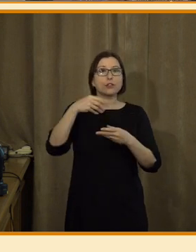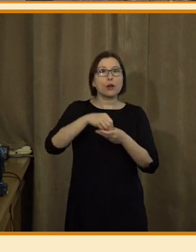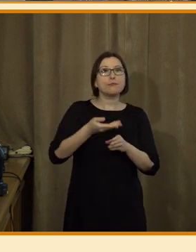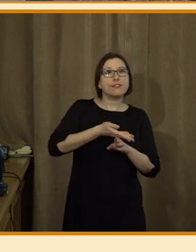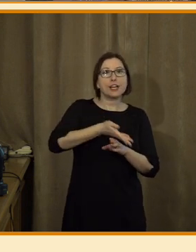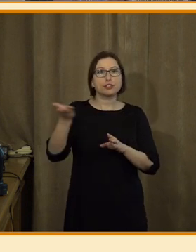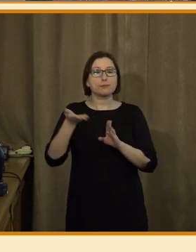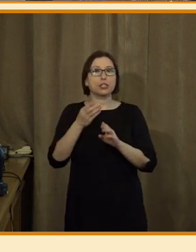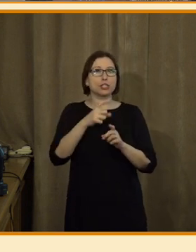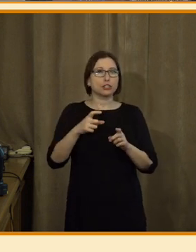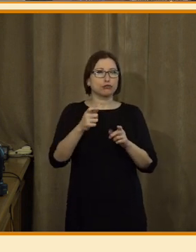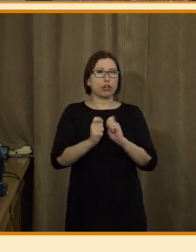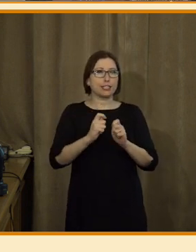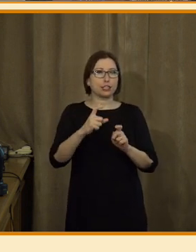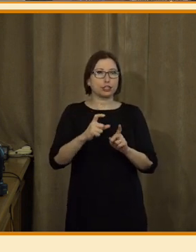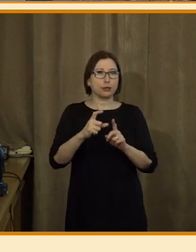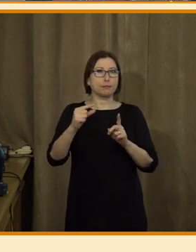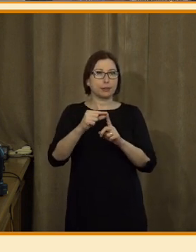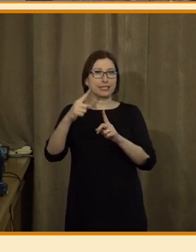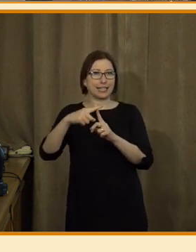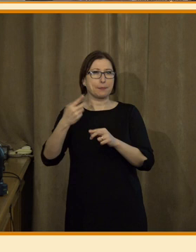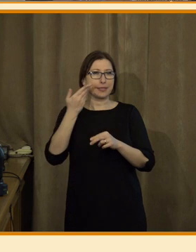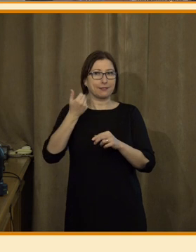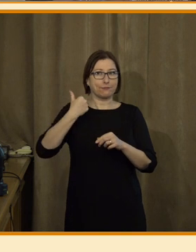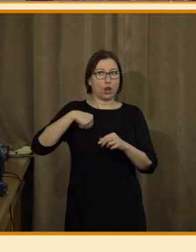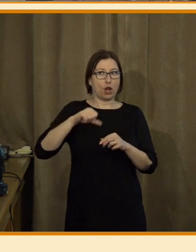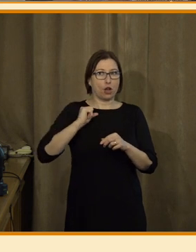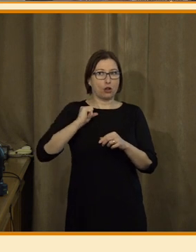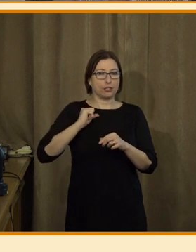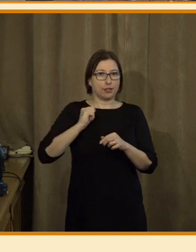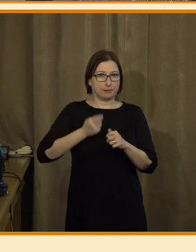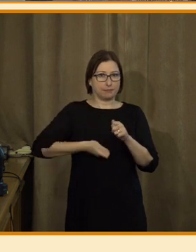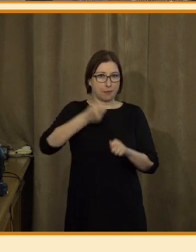ČT GPT, což je teďka zhruba přesně rok, tuším, že včera to byl možná rok,